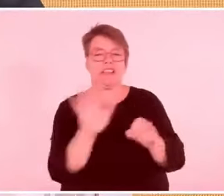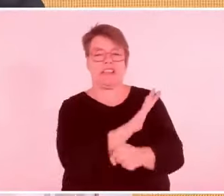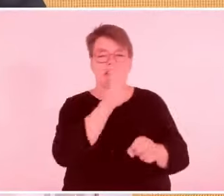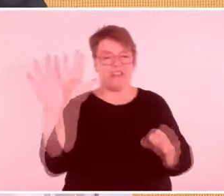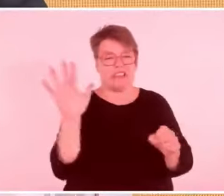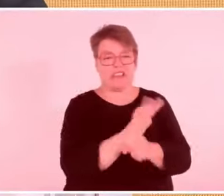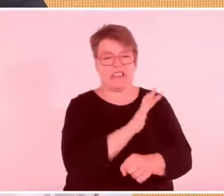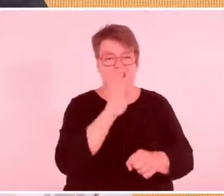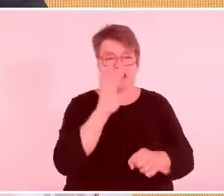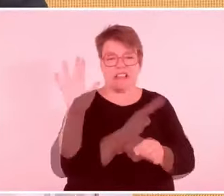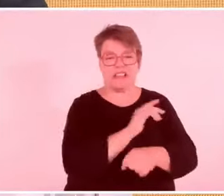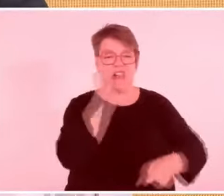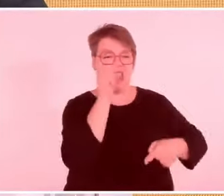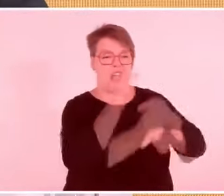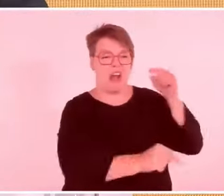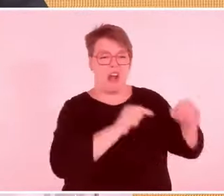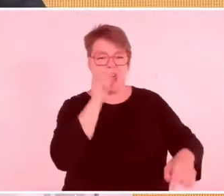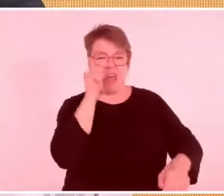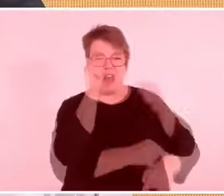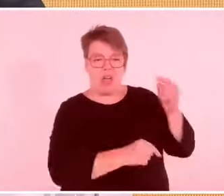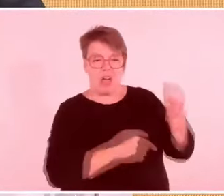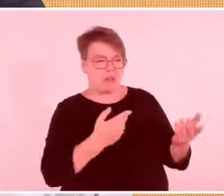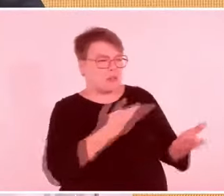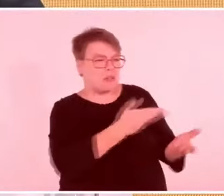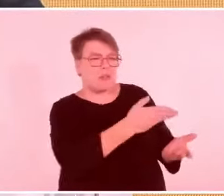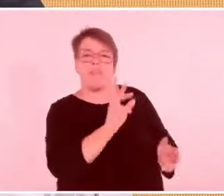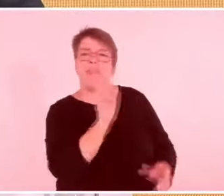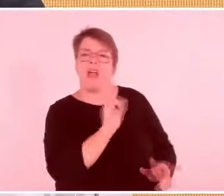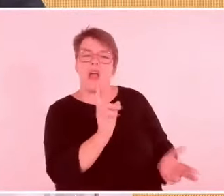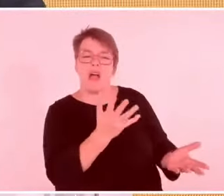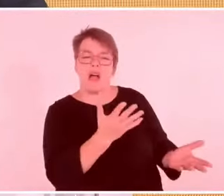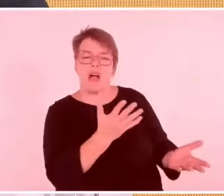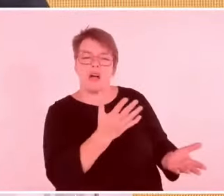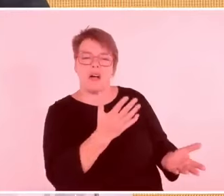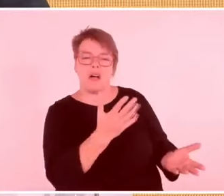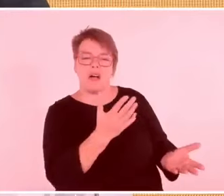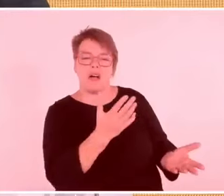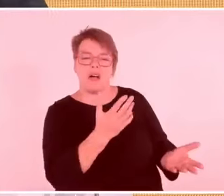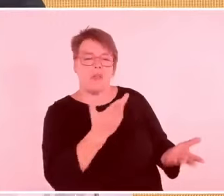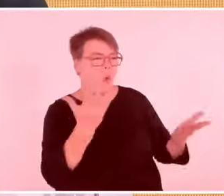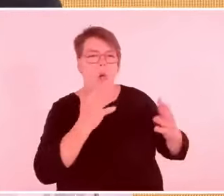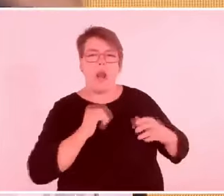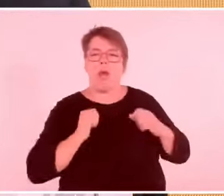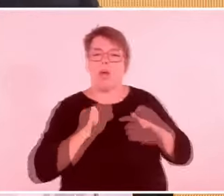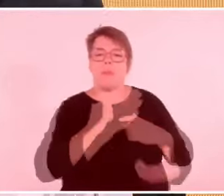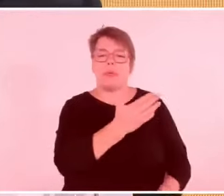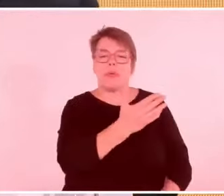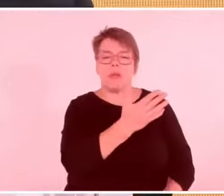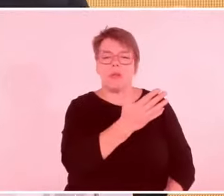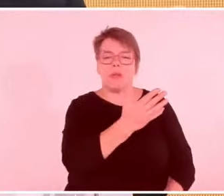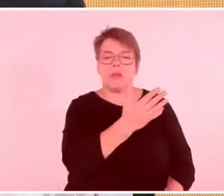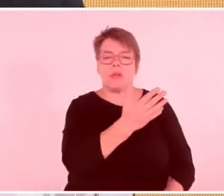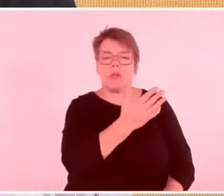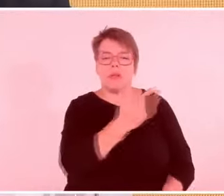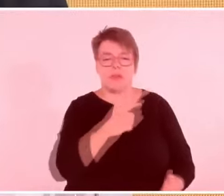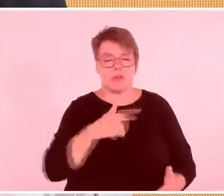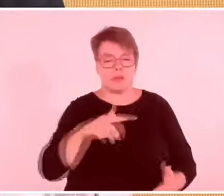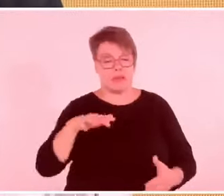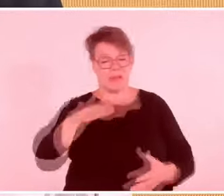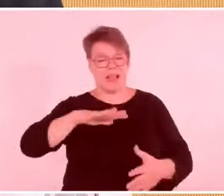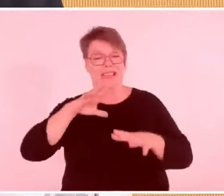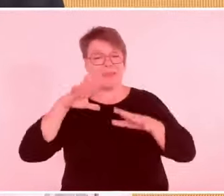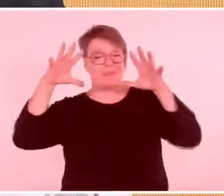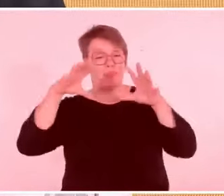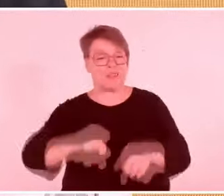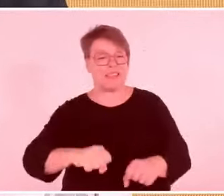Die erste Generation der israelischen Politiker, von Ben-Gurion zu Moshe Dayan, die möchte